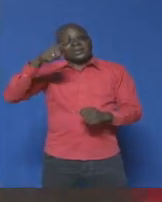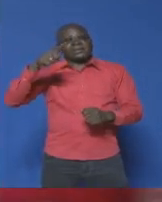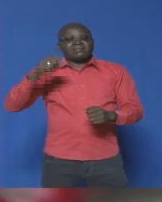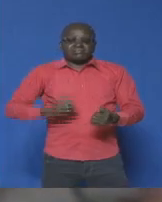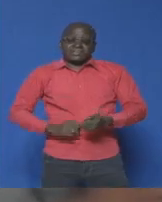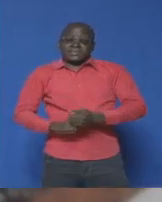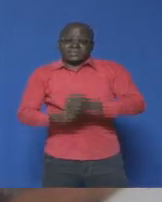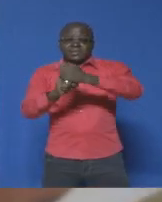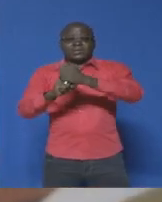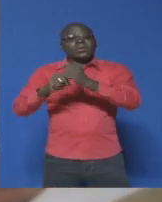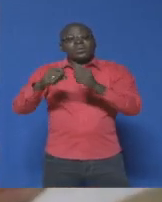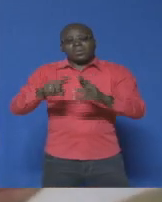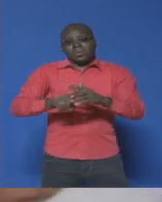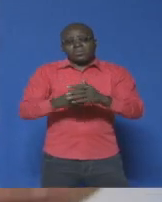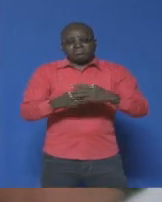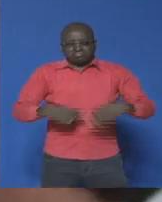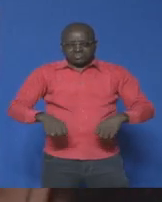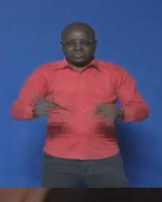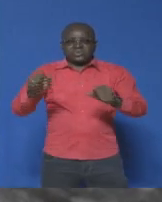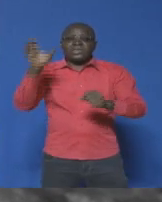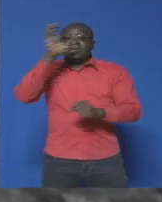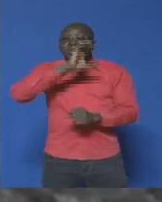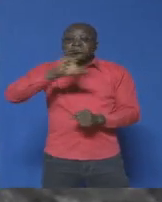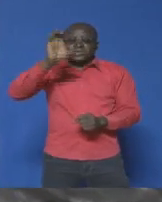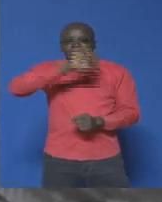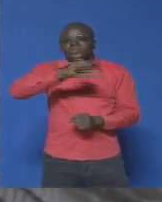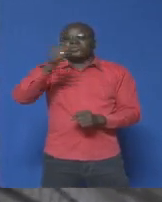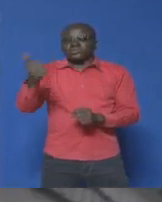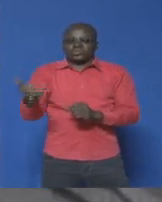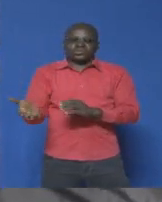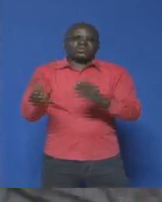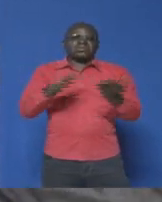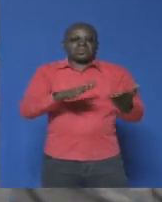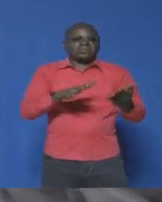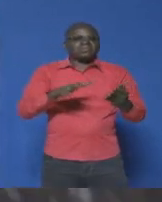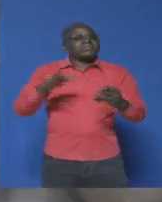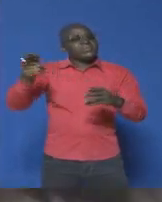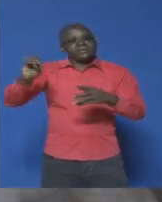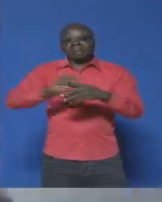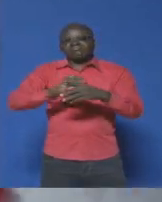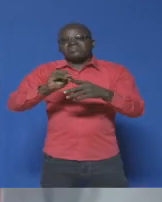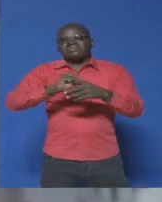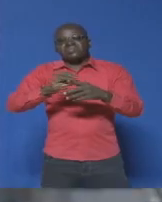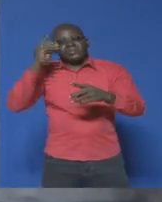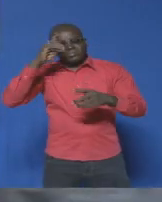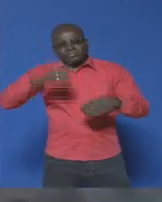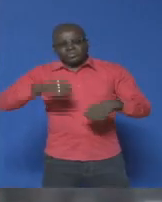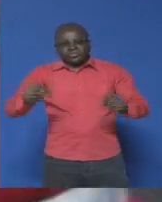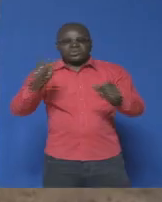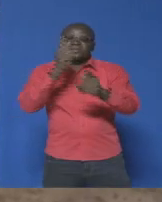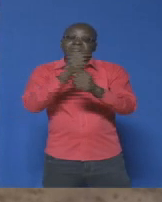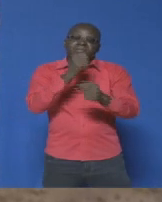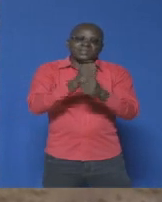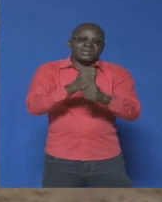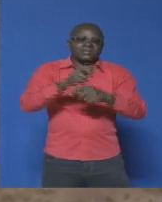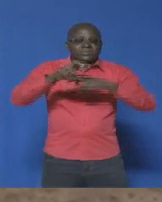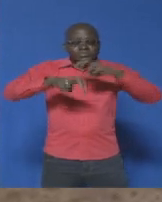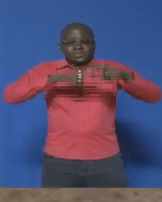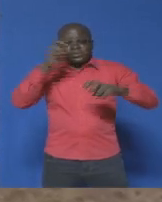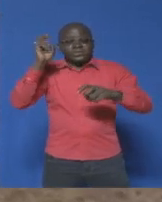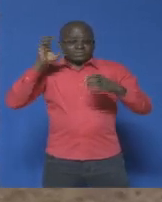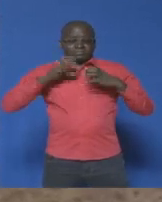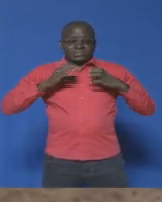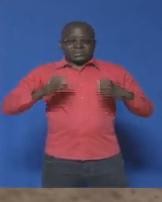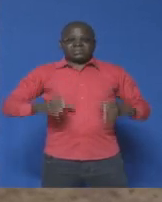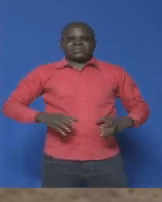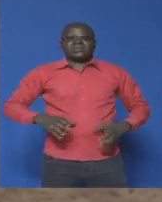ratisser la région à la recherche d'autres victimes. Les médecins légistes, eux, poursuivent le douloureux travail d'identification des corps, rendus